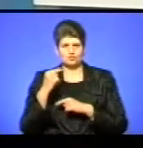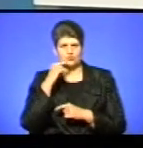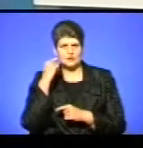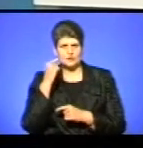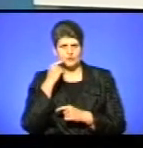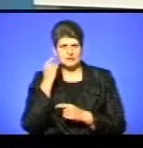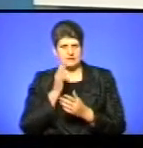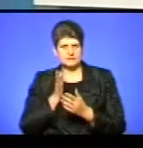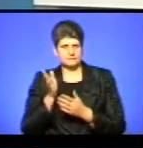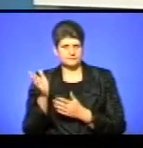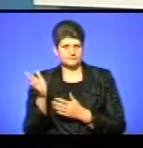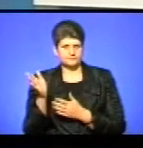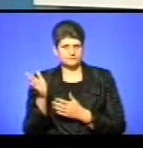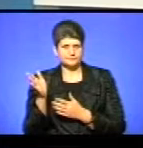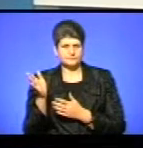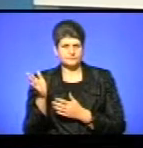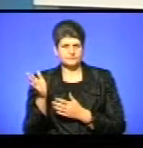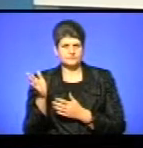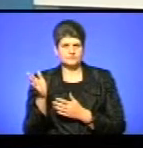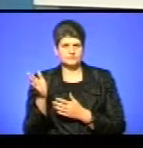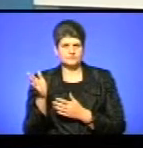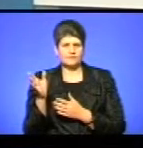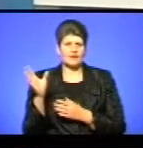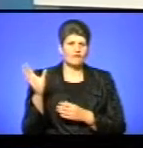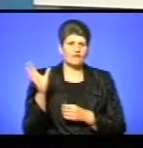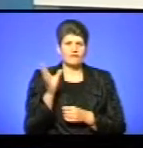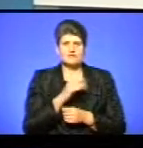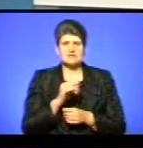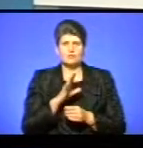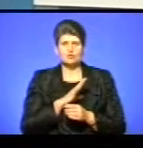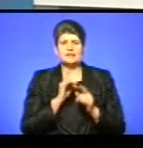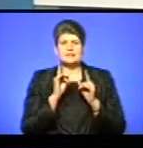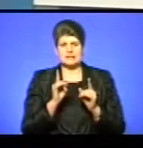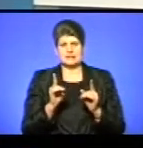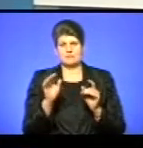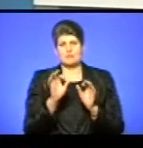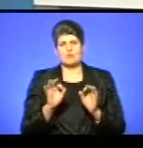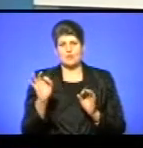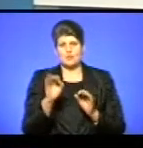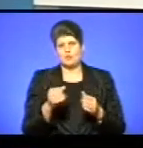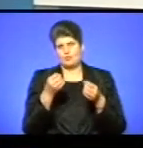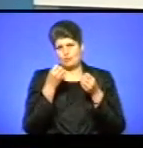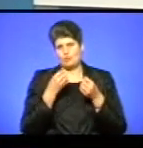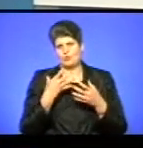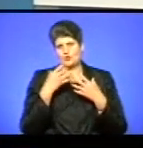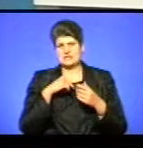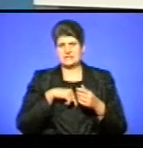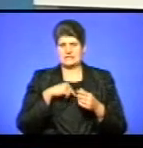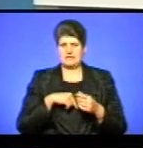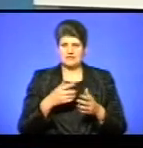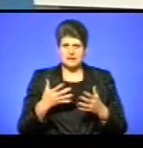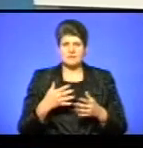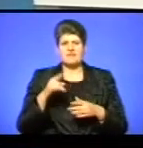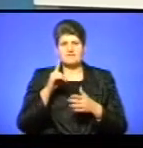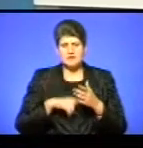напрямку розвитку країни. Всі були тільки в позитивному настрої. Ми вірили в те, що нас зможуть